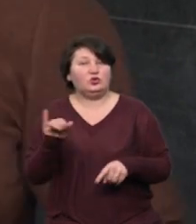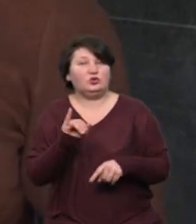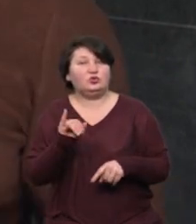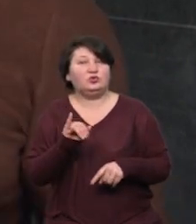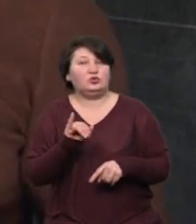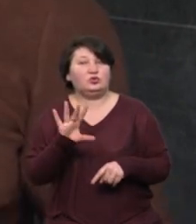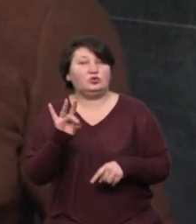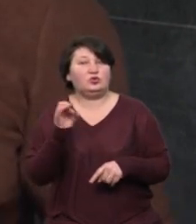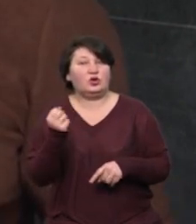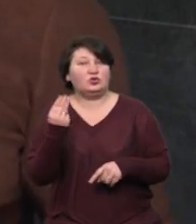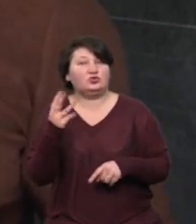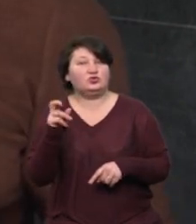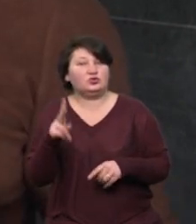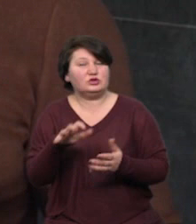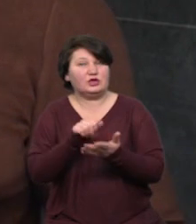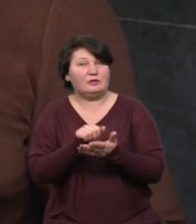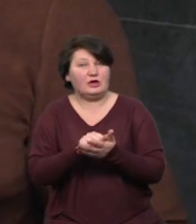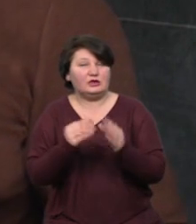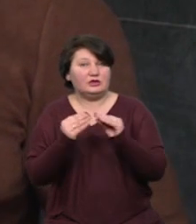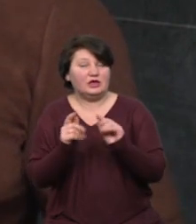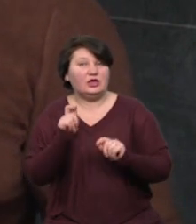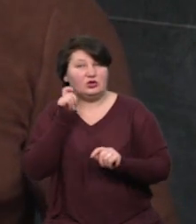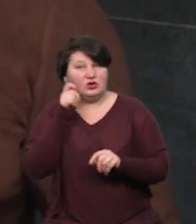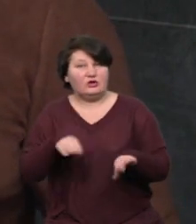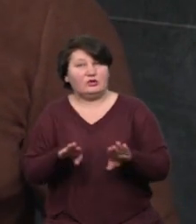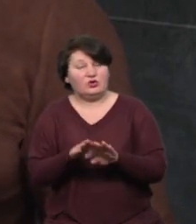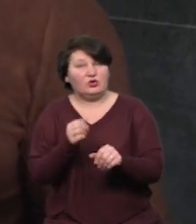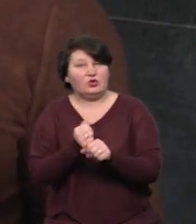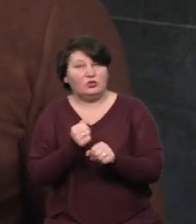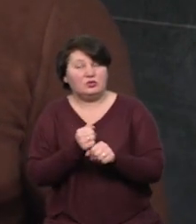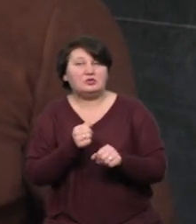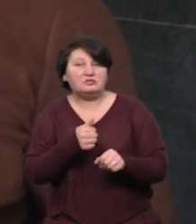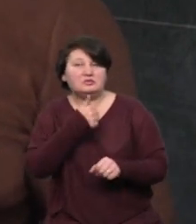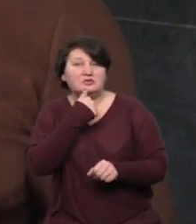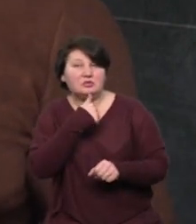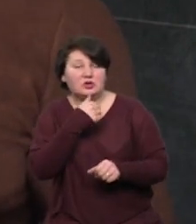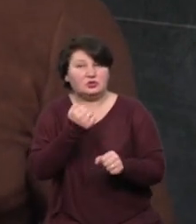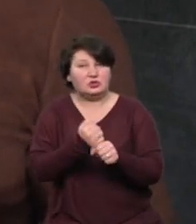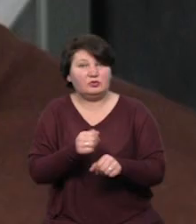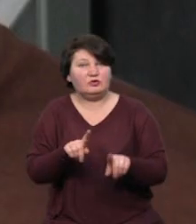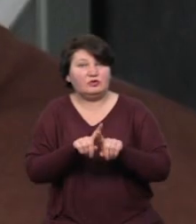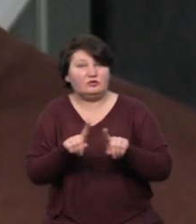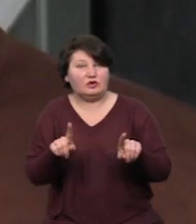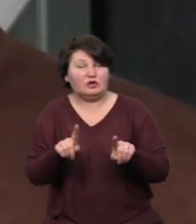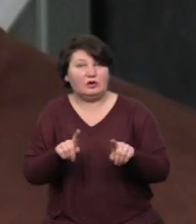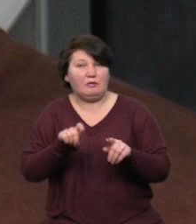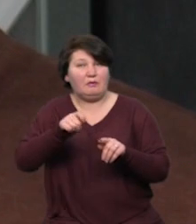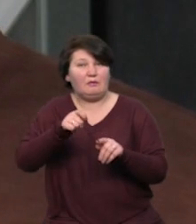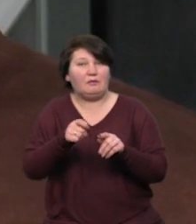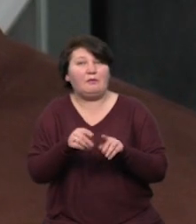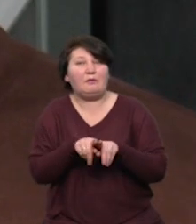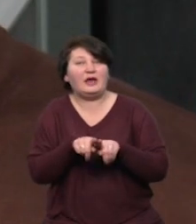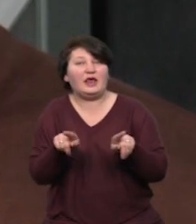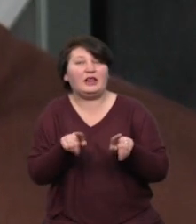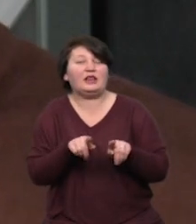займається більше 10 років 3D-друком, проявив свої такі інженерні здібності і зробив один універсальний перехідник. П'ять масок ми